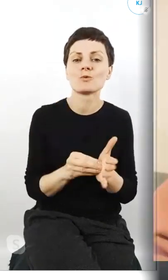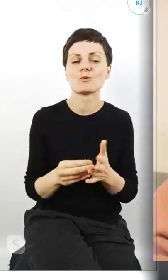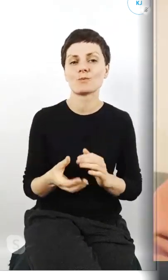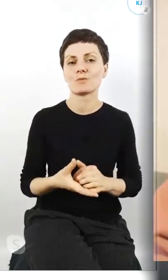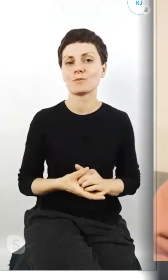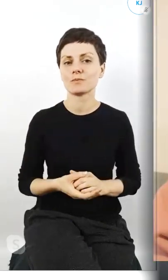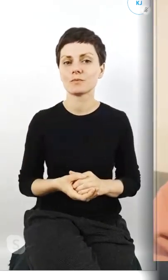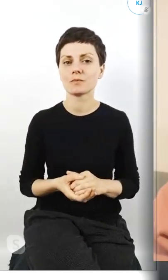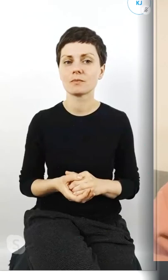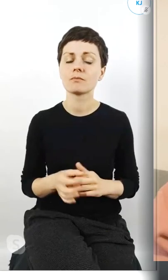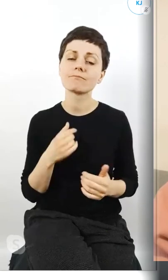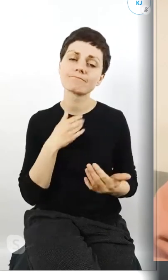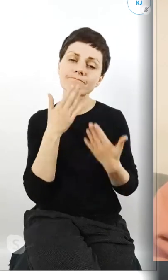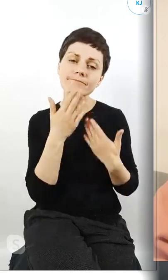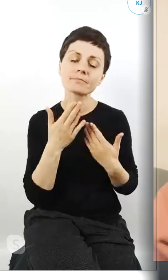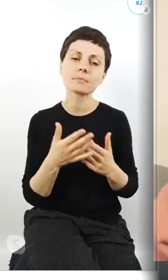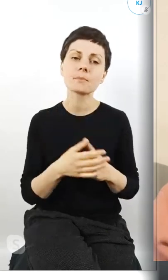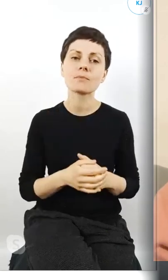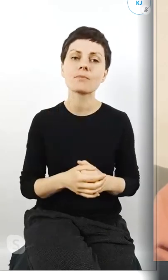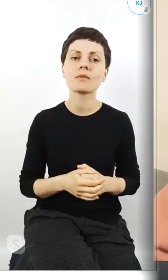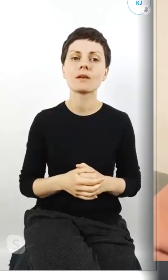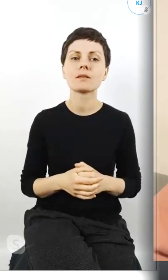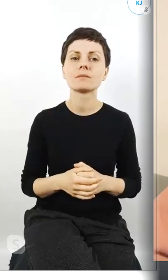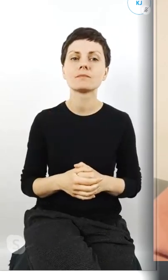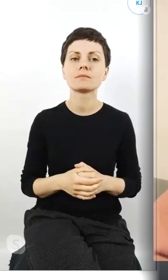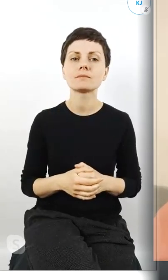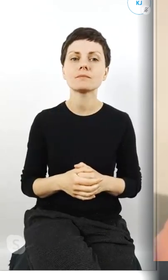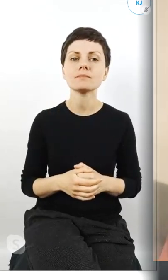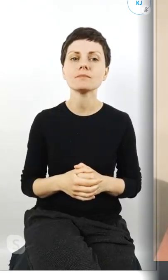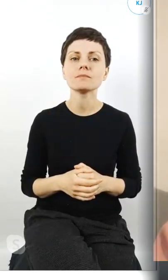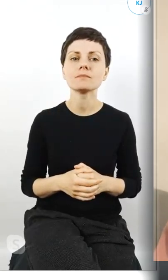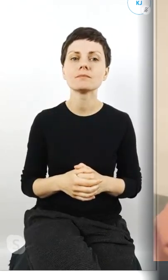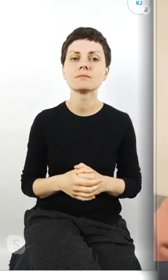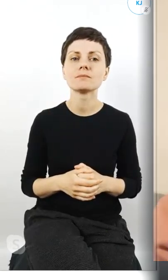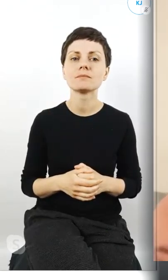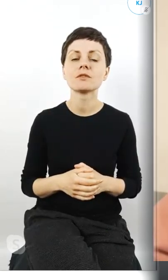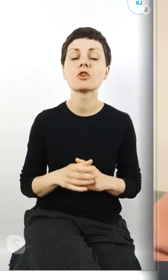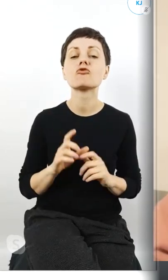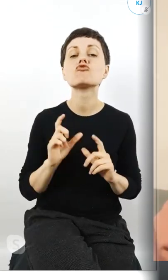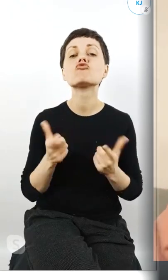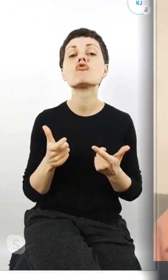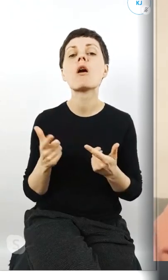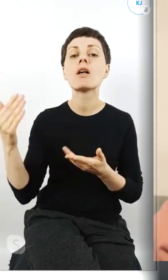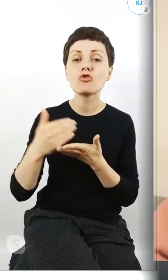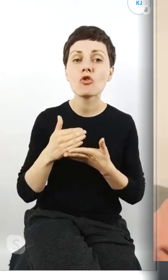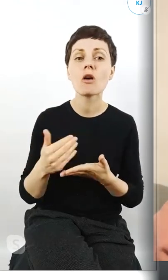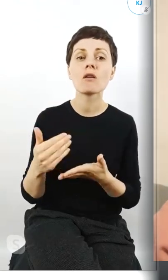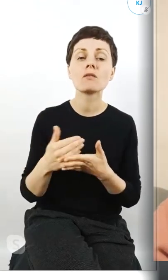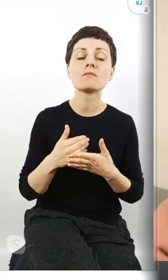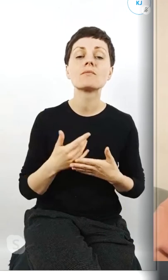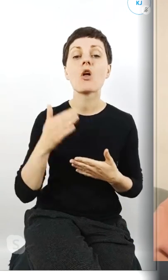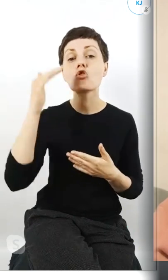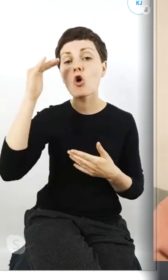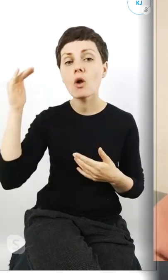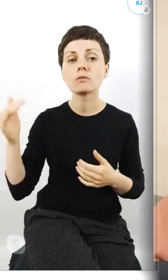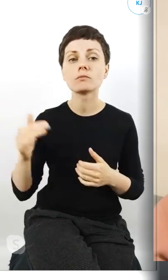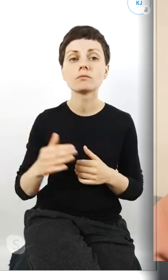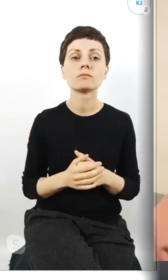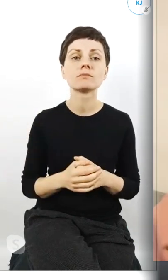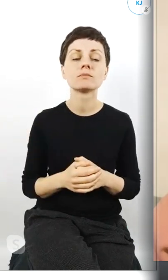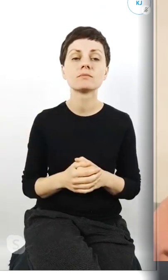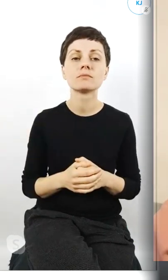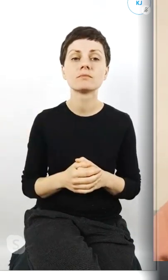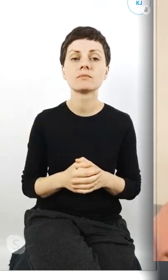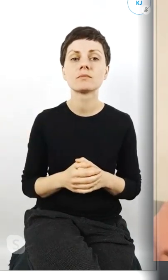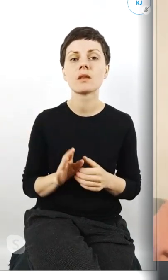wydaje mi się że to co nam doradzają dorośli to jaki